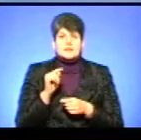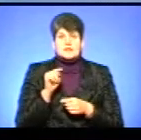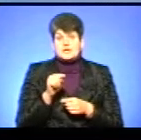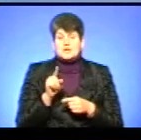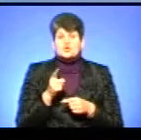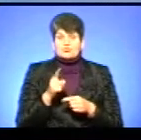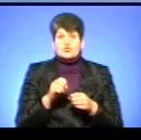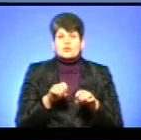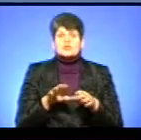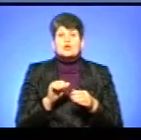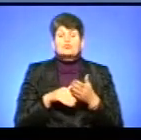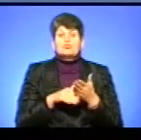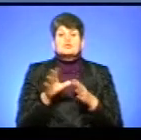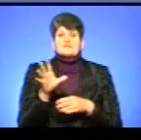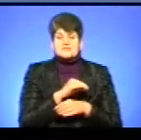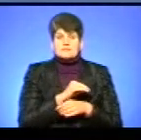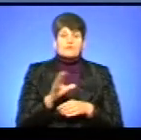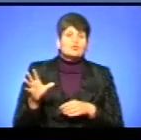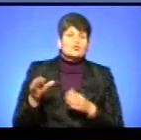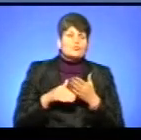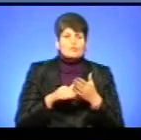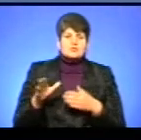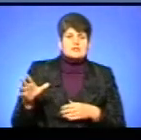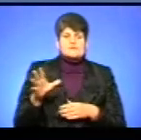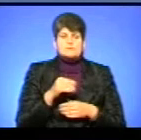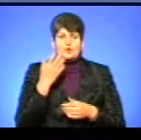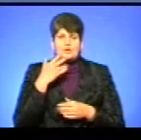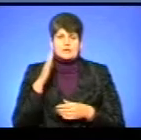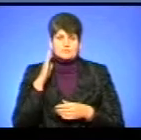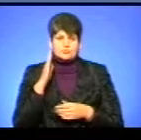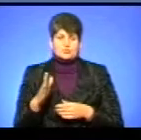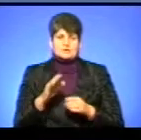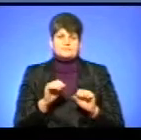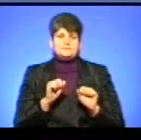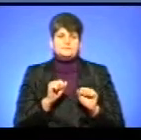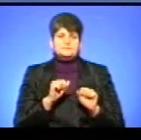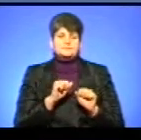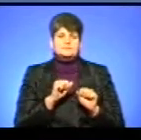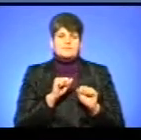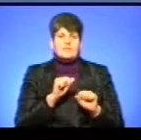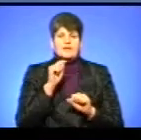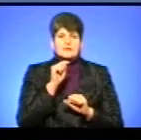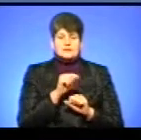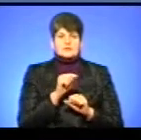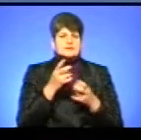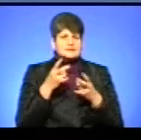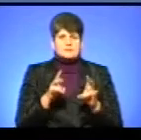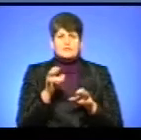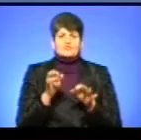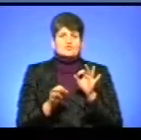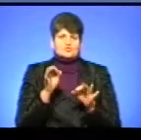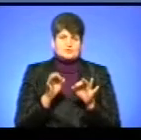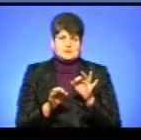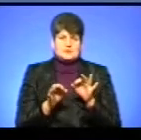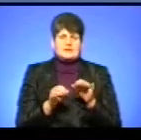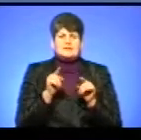рішення допоможе всім? Воно допоможе всім, коли набуде законної сили тим, що не доведеться в судовому порядку